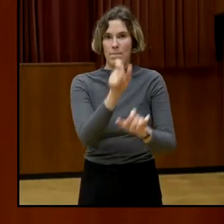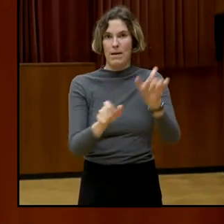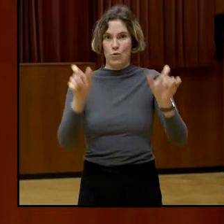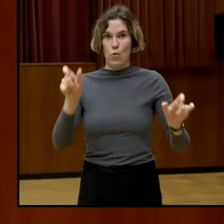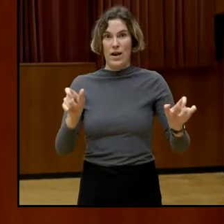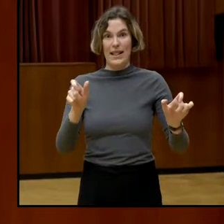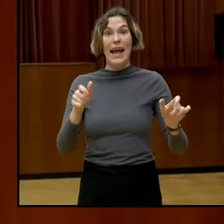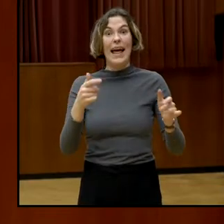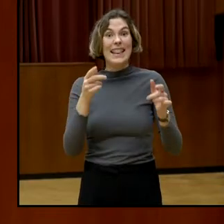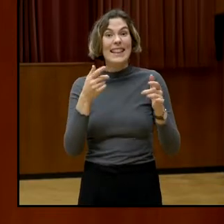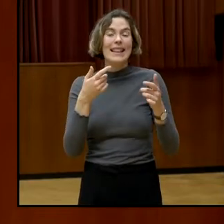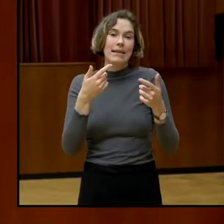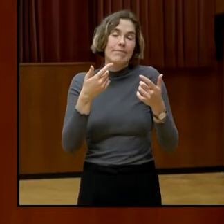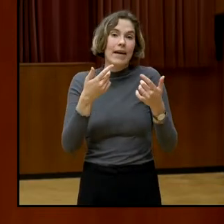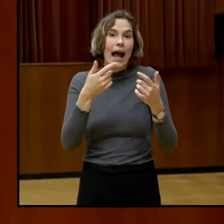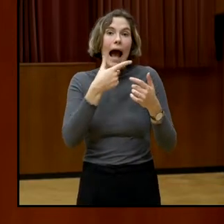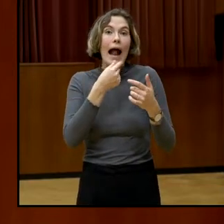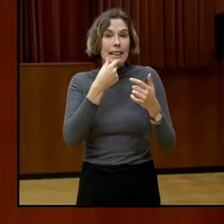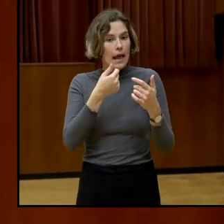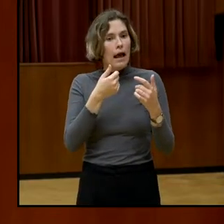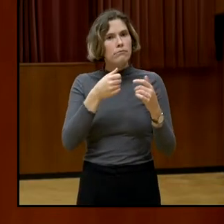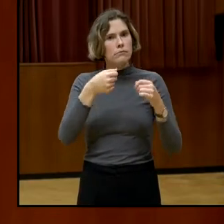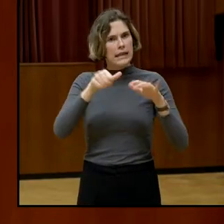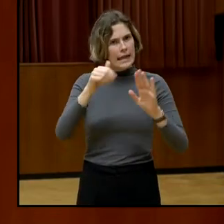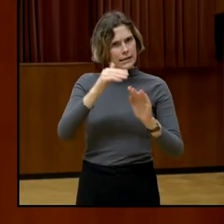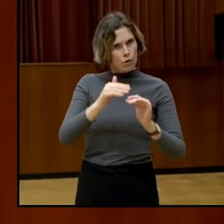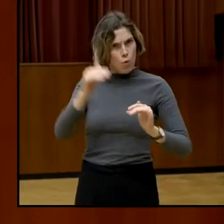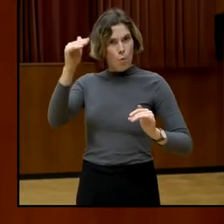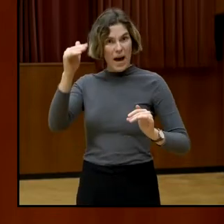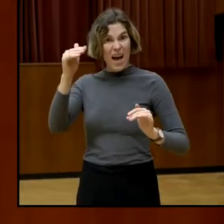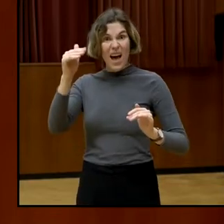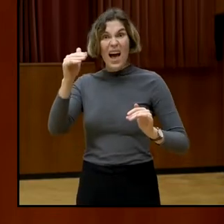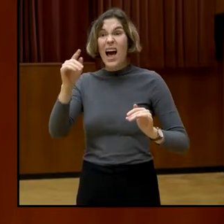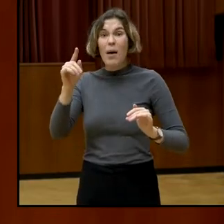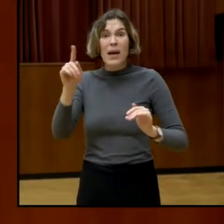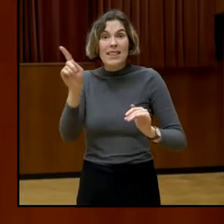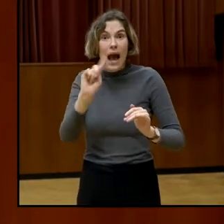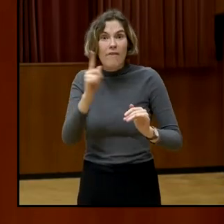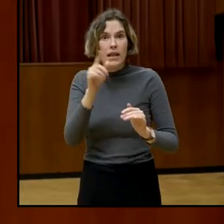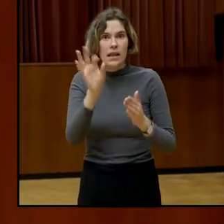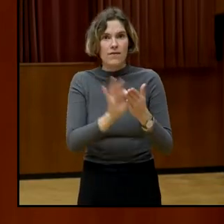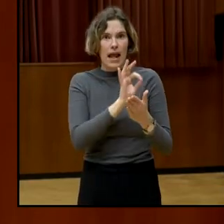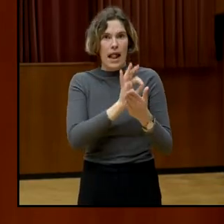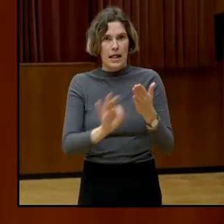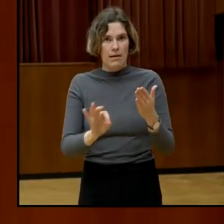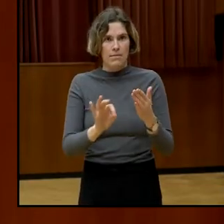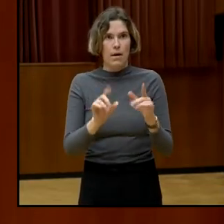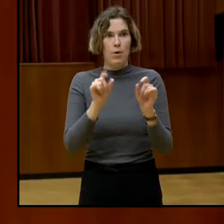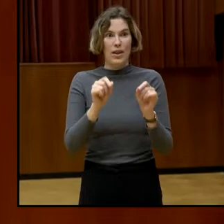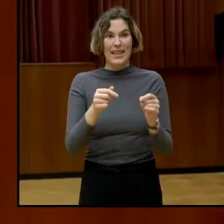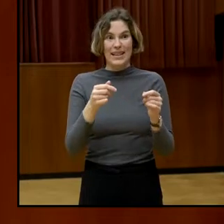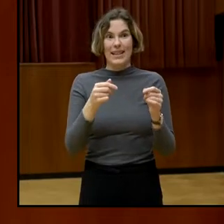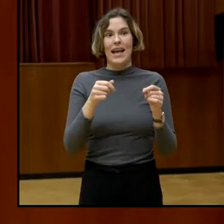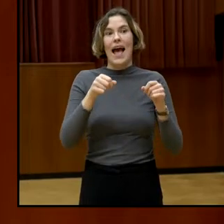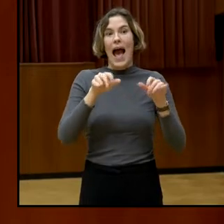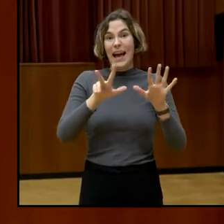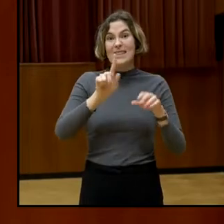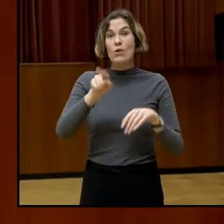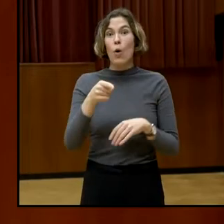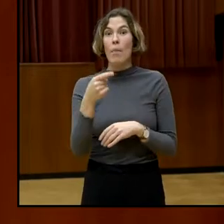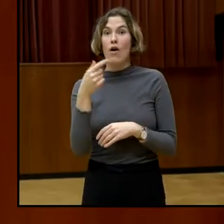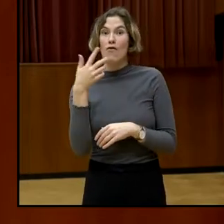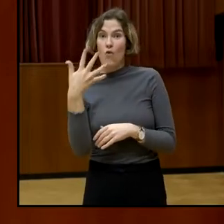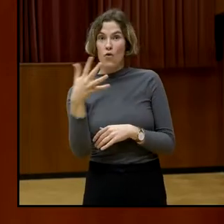sind, dürfen nicht wählen. Das sind im Prozent 18,5 Prozent im Durchschnitt in Österreich.